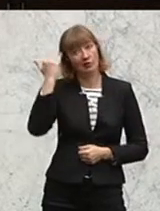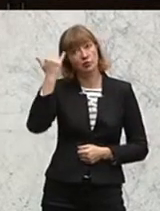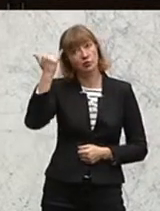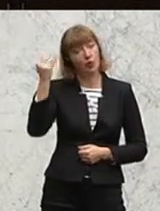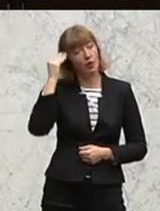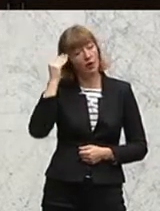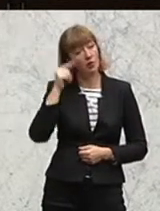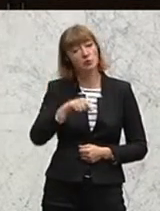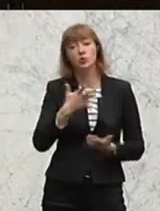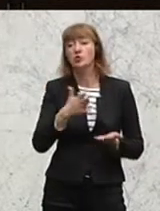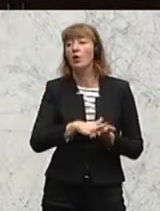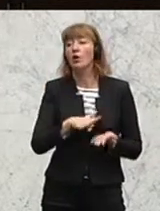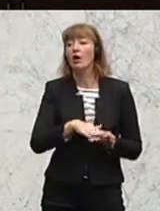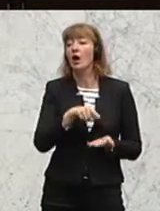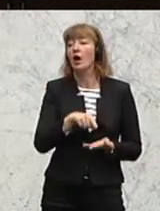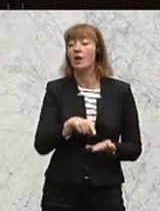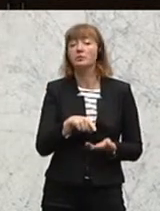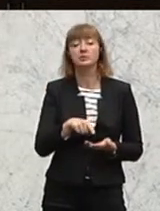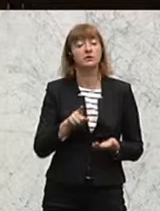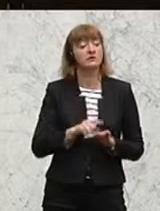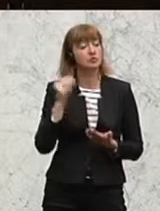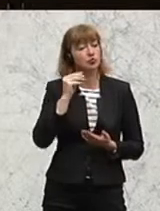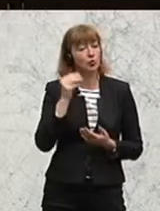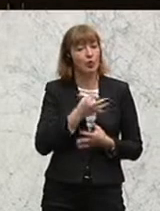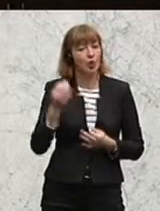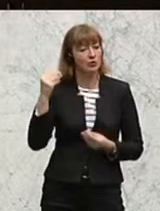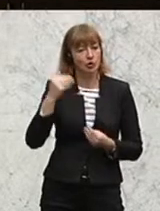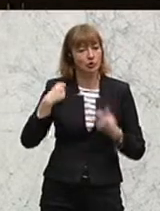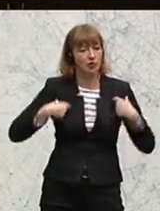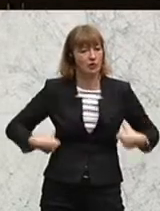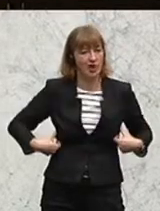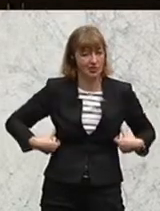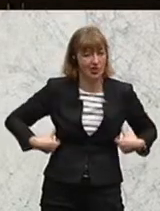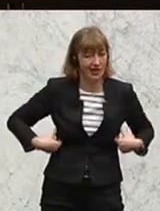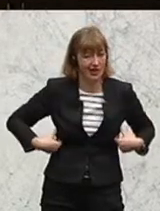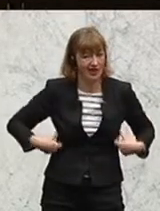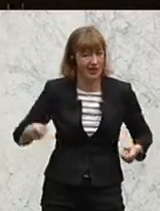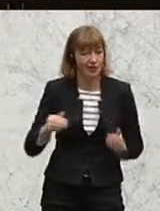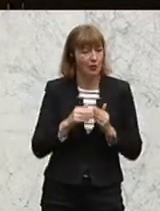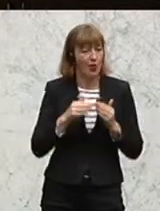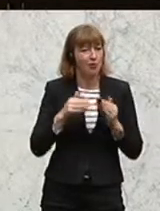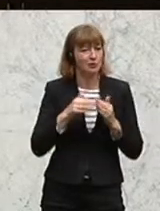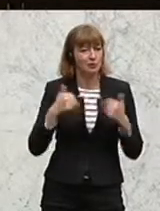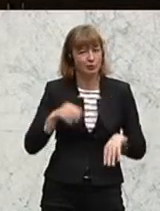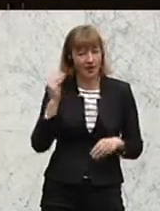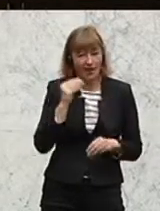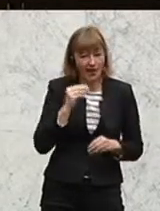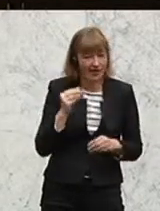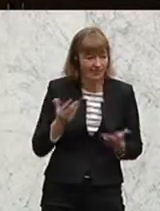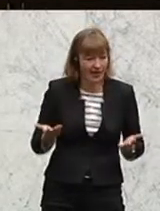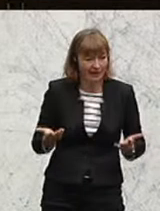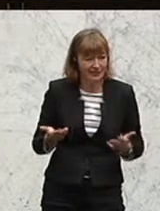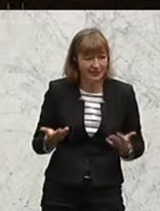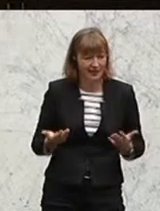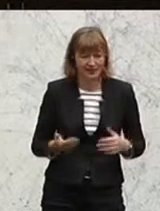es wird dort so funktionieren, mit der Schule ohne Schultasche, nicht mehr zu Hause lernen zu müssen, das Kind wird fertig sein.